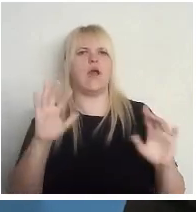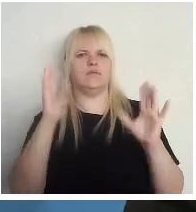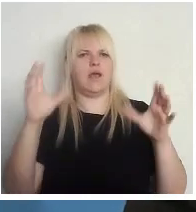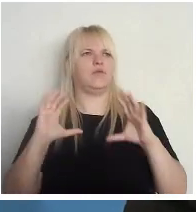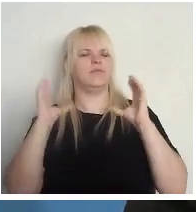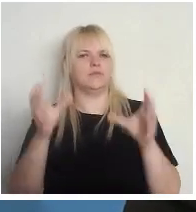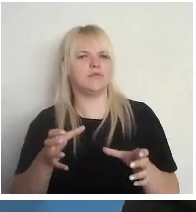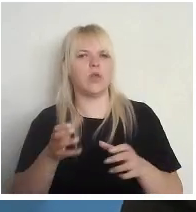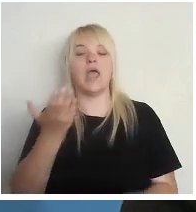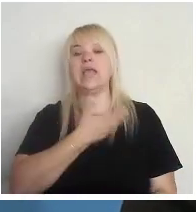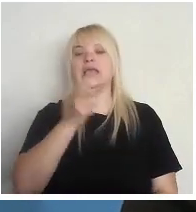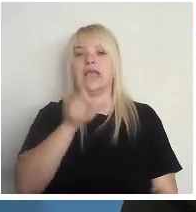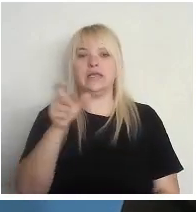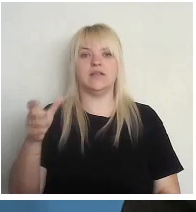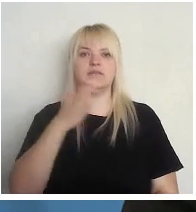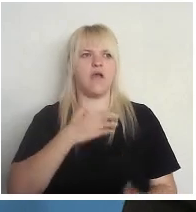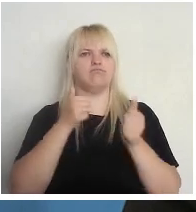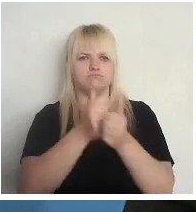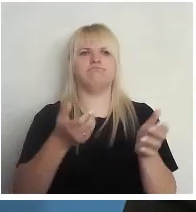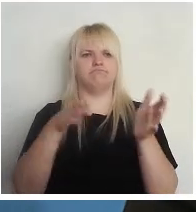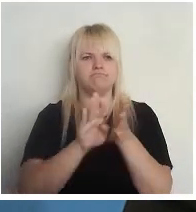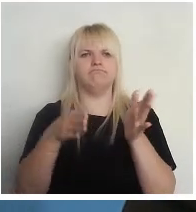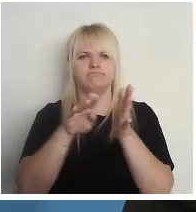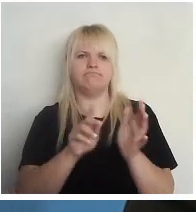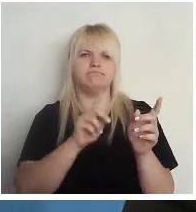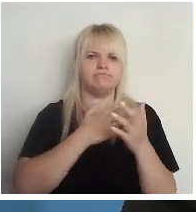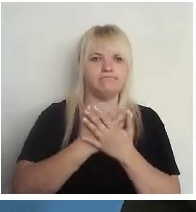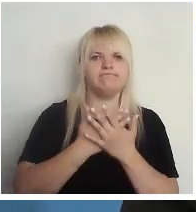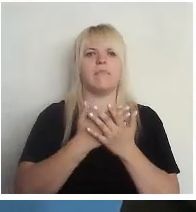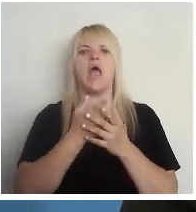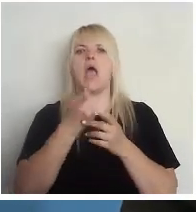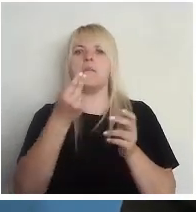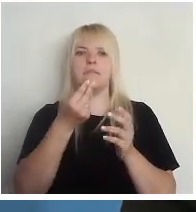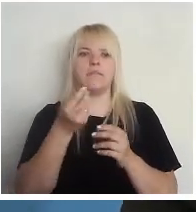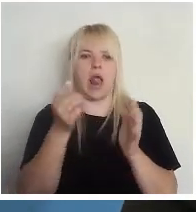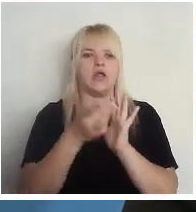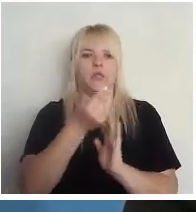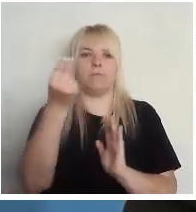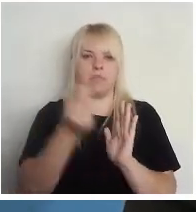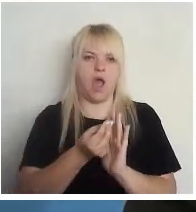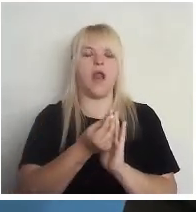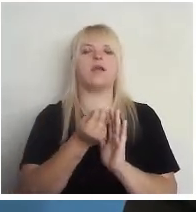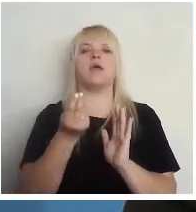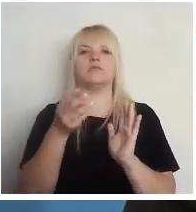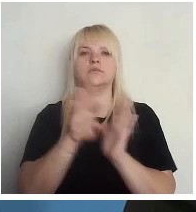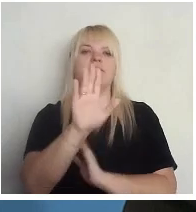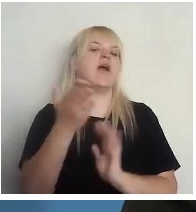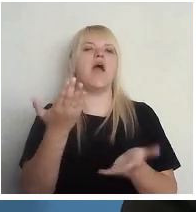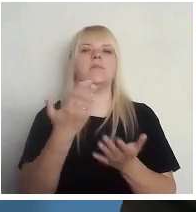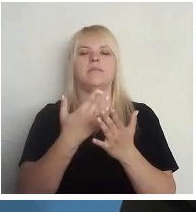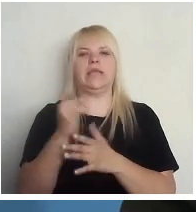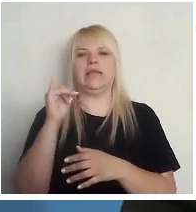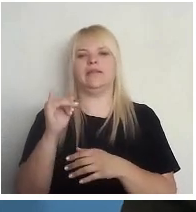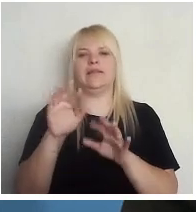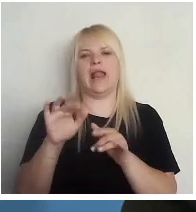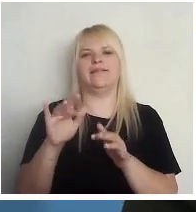iedzīvotāji ar savu līdzdalību ar parakstu elektroniski, vai ne? Vai labi, IT cilvēki man tur varētu